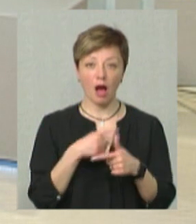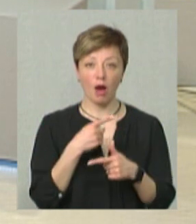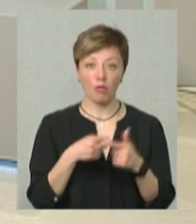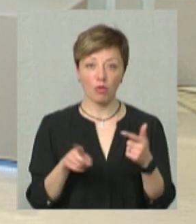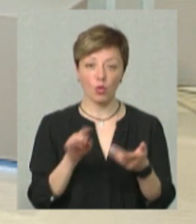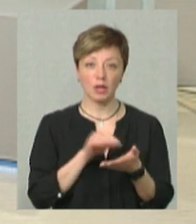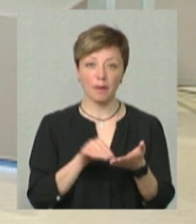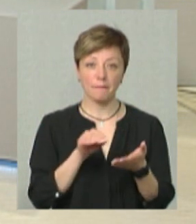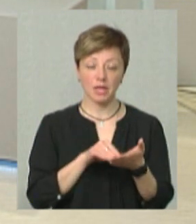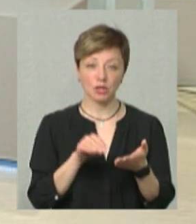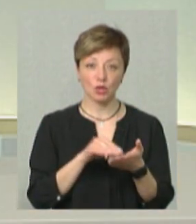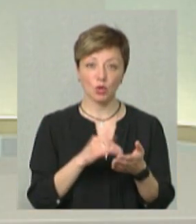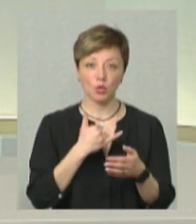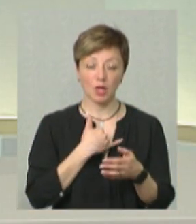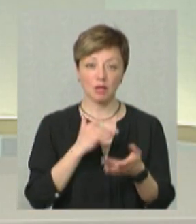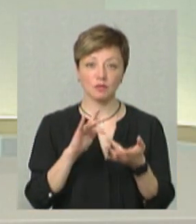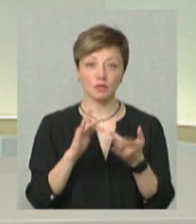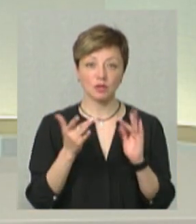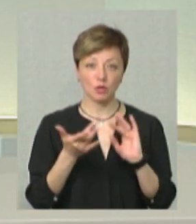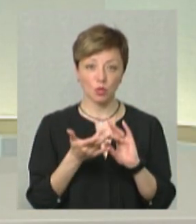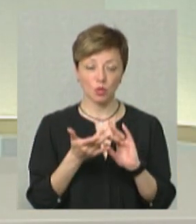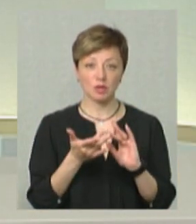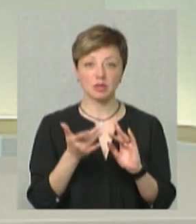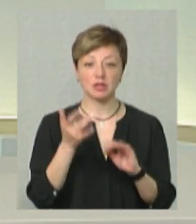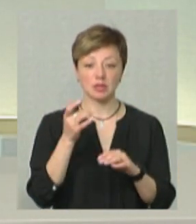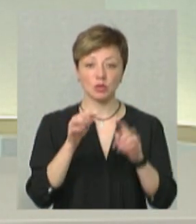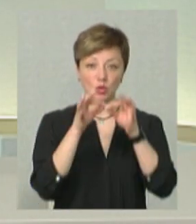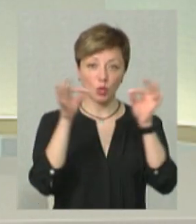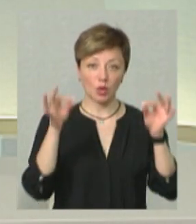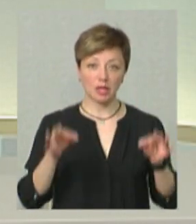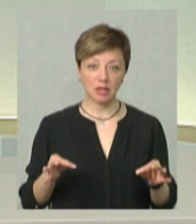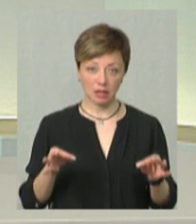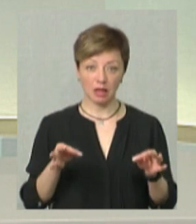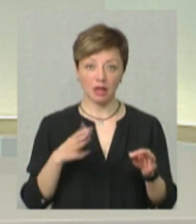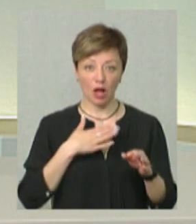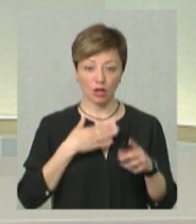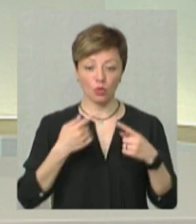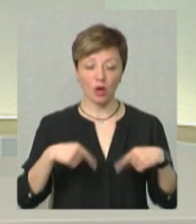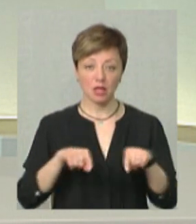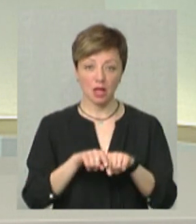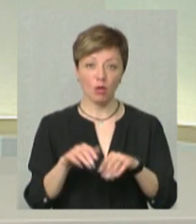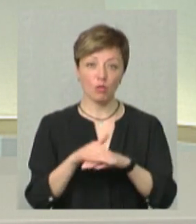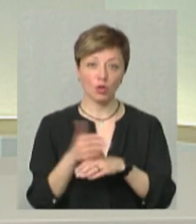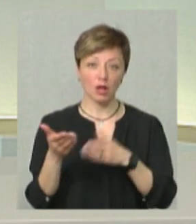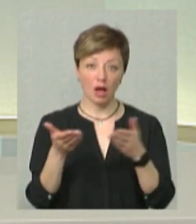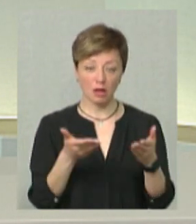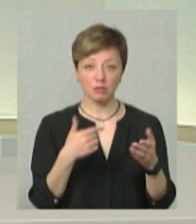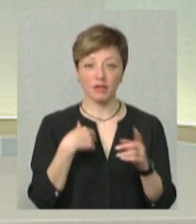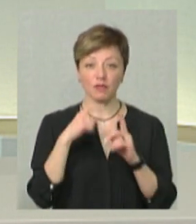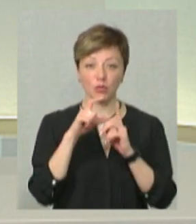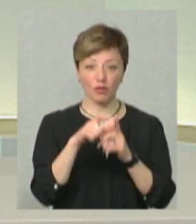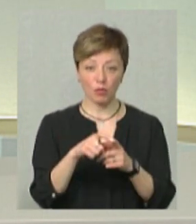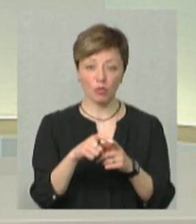напишіть у нас там в соцмережах сторінки заходи, будь ласка, ми не відповідимо,